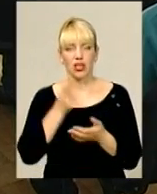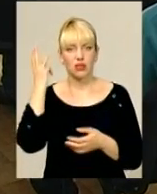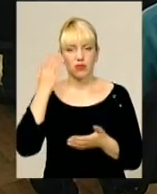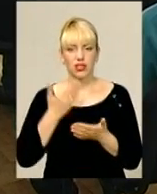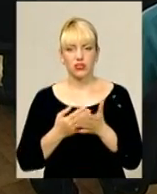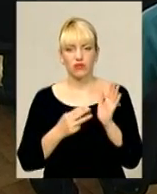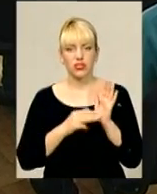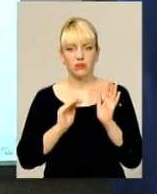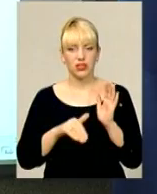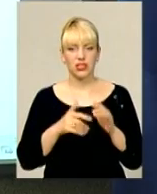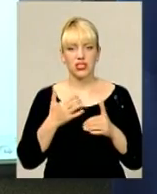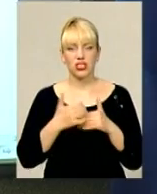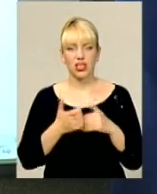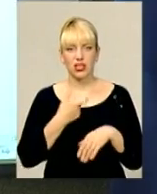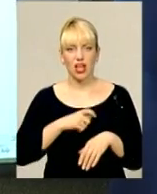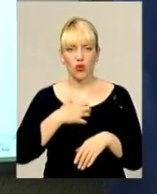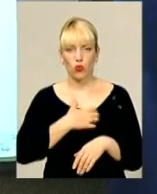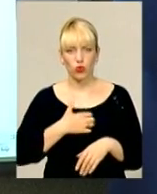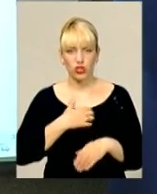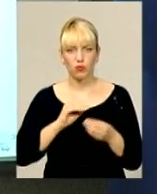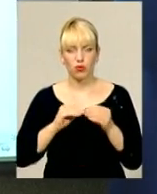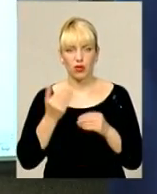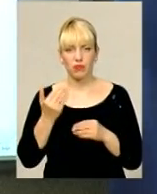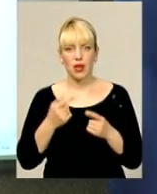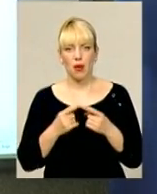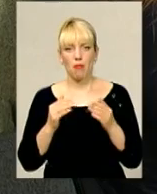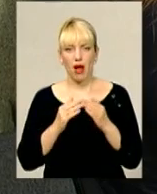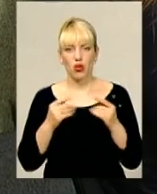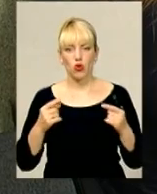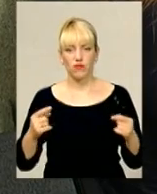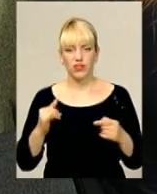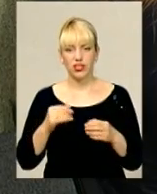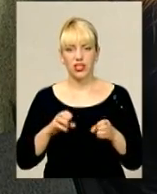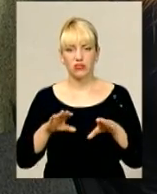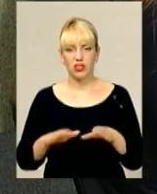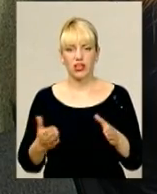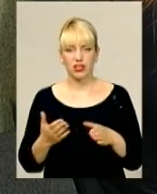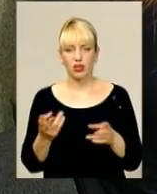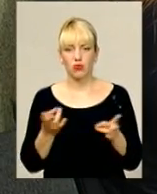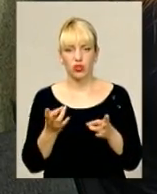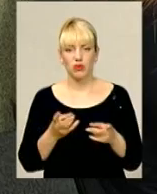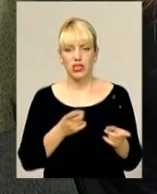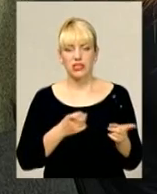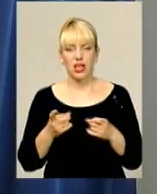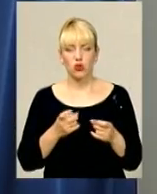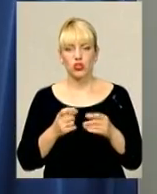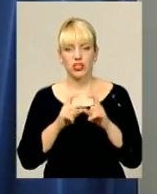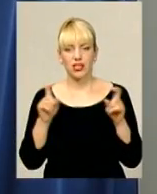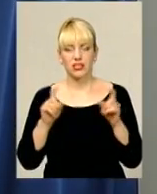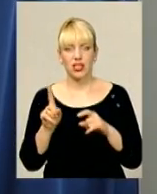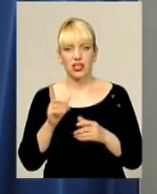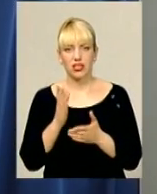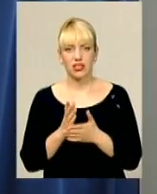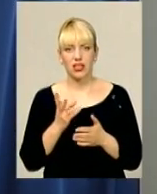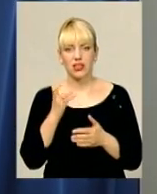близько 8 тисяч. Серед найактуальніших їх проблем – майнові. При цьому розв'язання яких потребує залучення інстанцій, які розташовані на